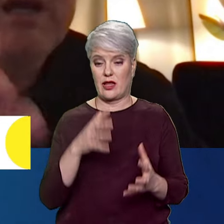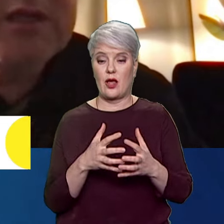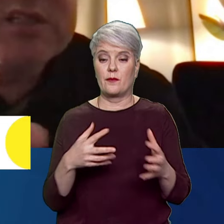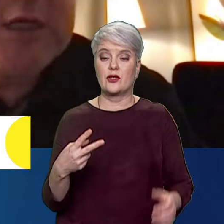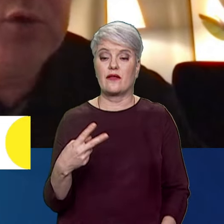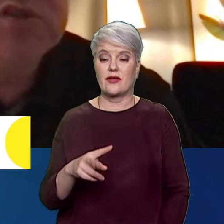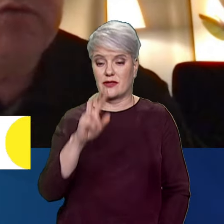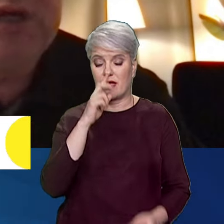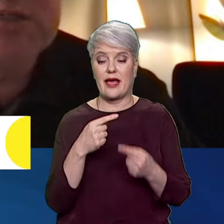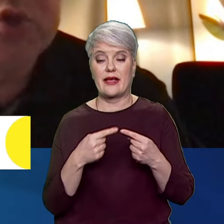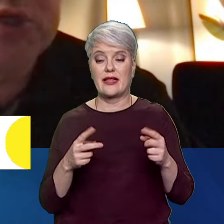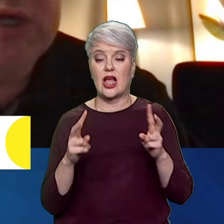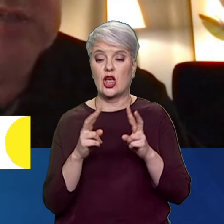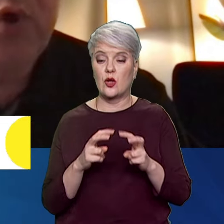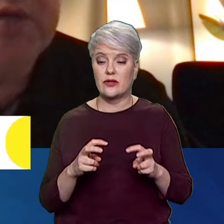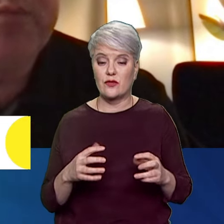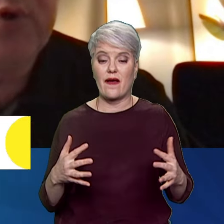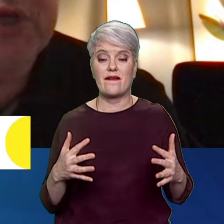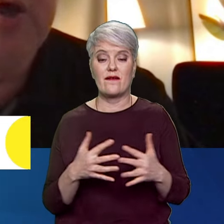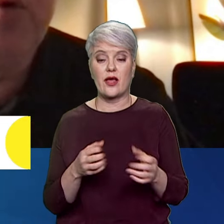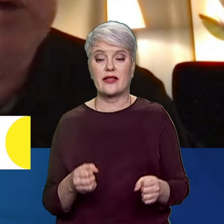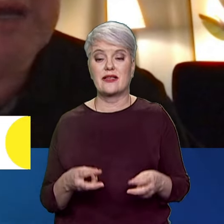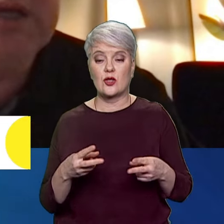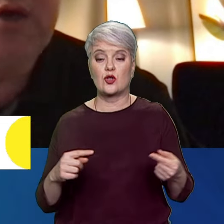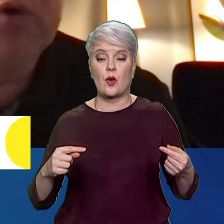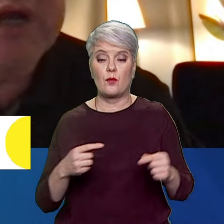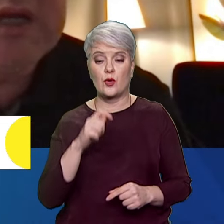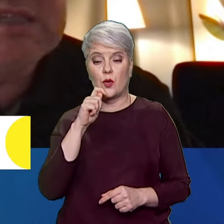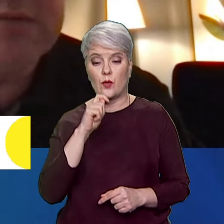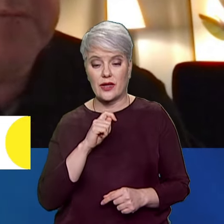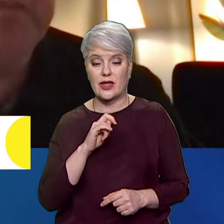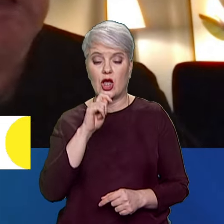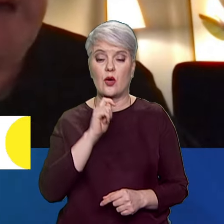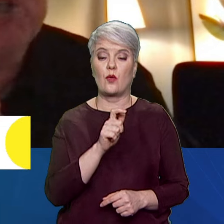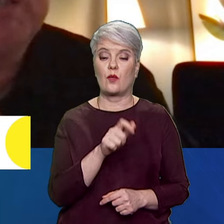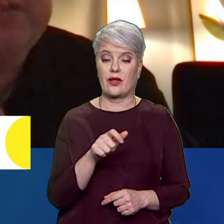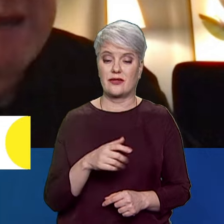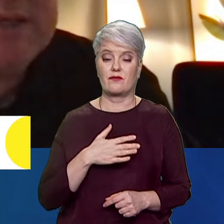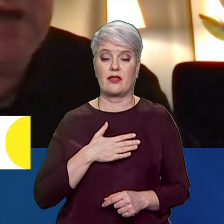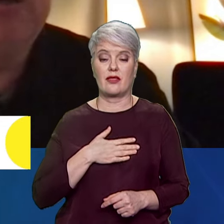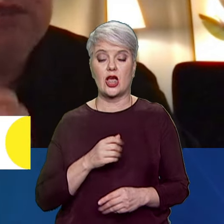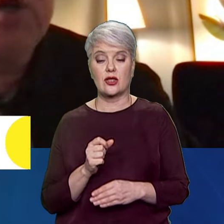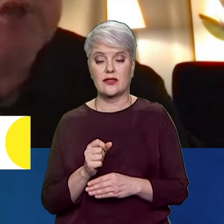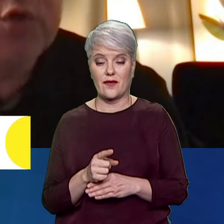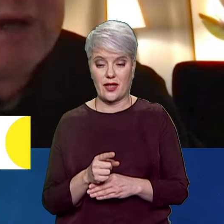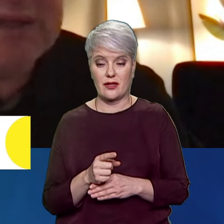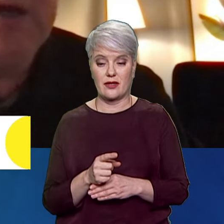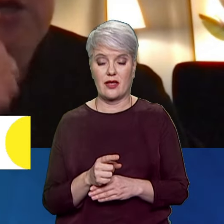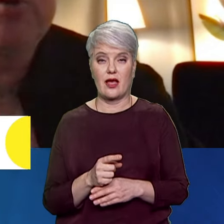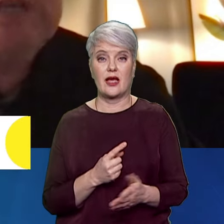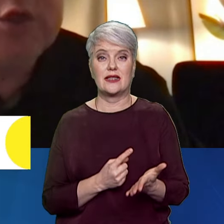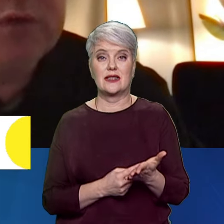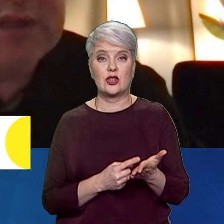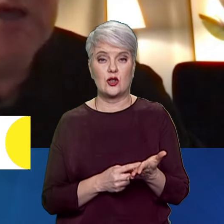країн розслідують воєнні злочини, які скоєні проти України та українців. Наше завдання – документувати,